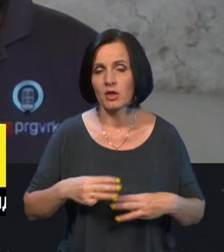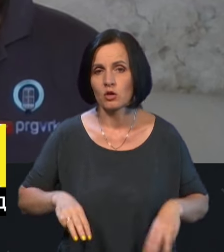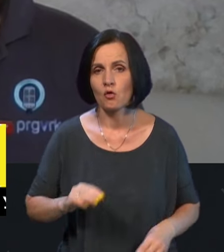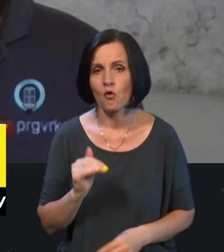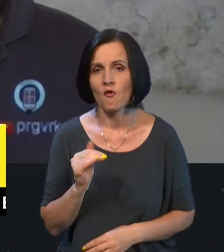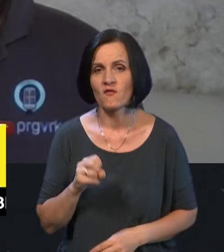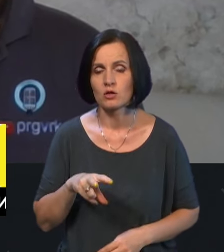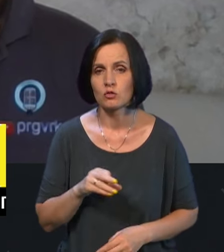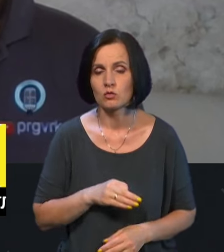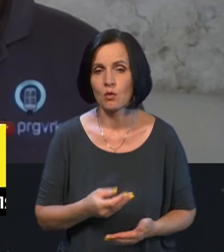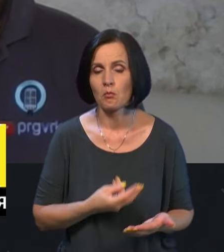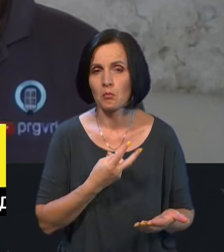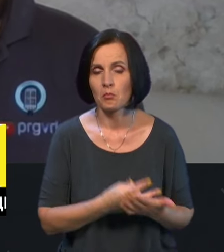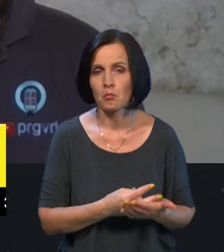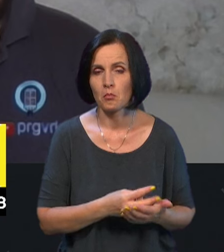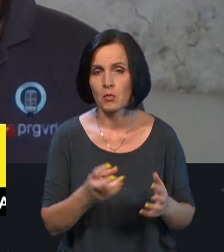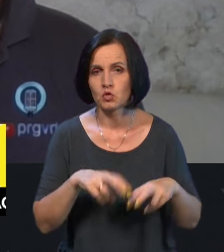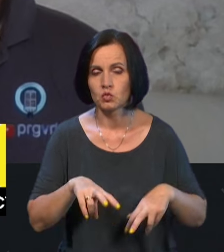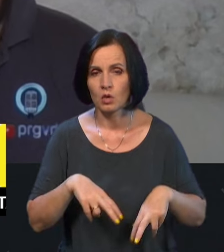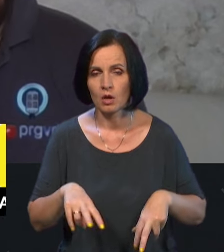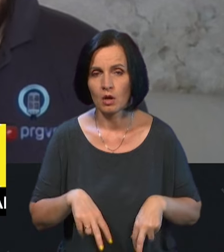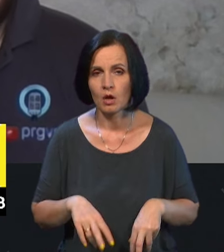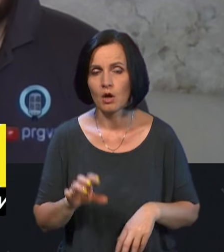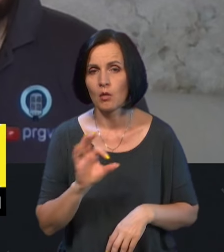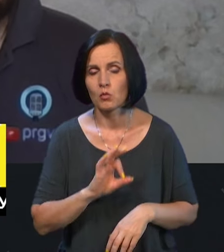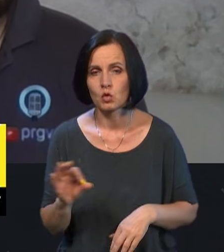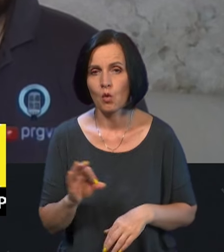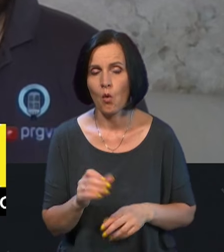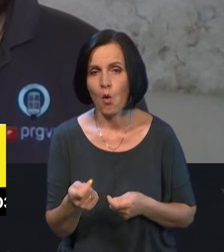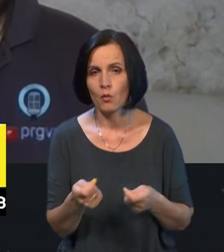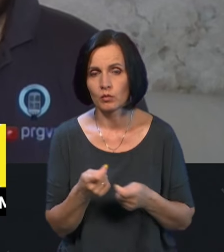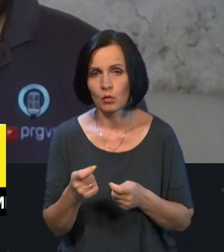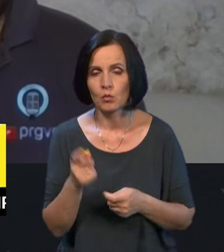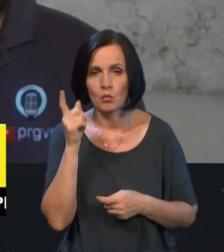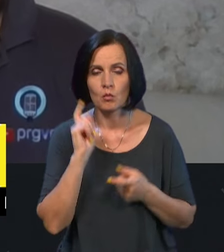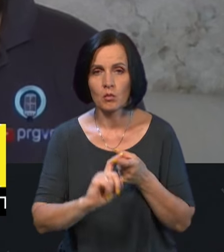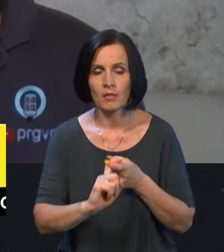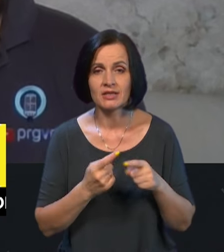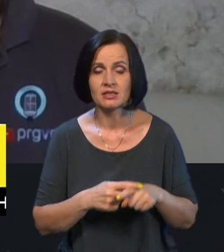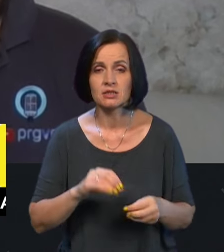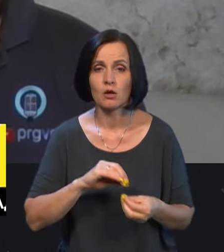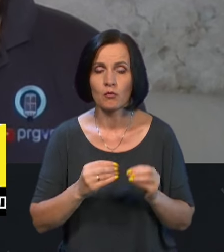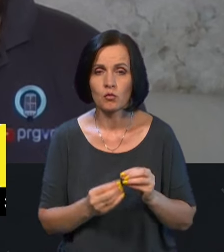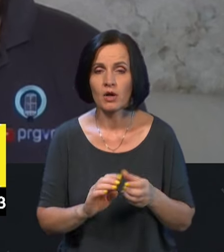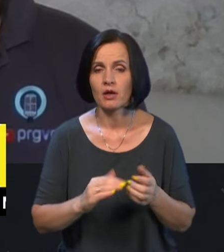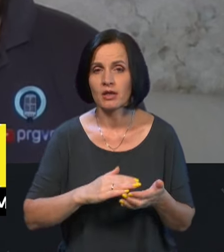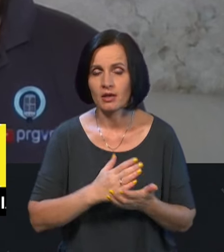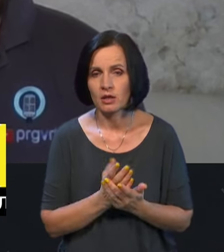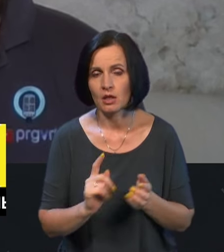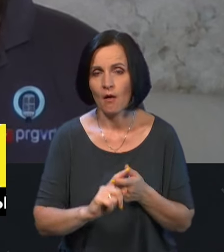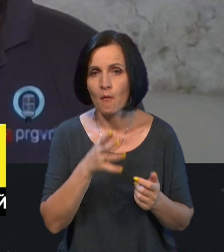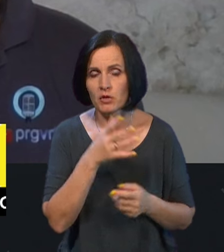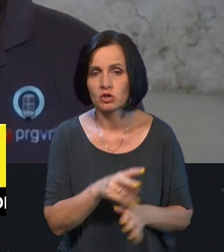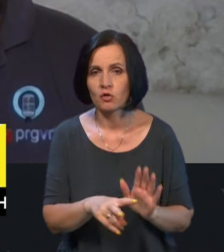щодо операторів мобільного зв'язку. І також пам'ятаємо, що ось ця проблема з якістю зв'язку під час відключення